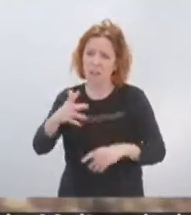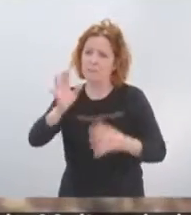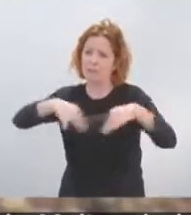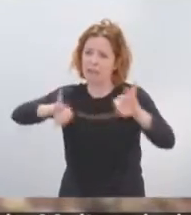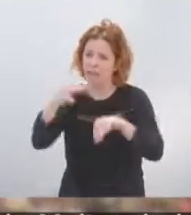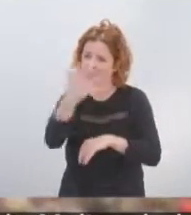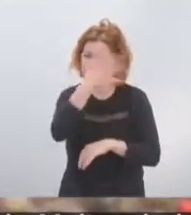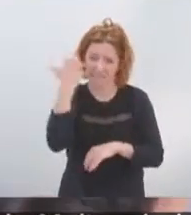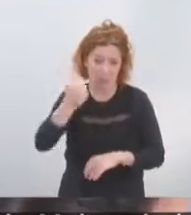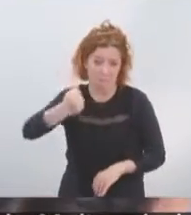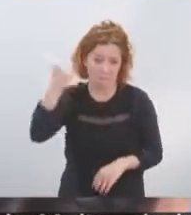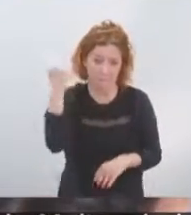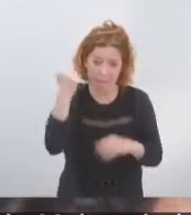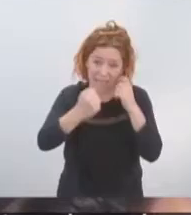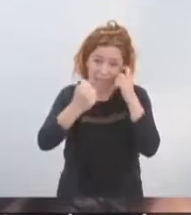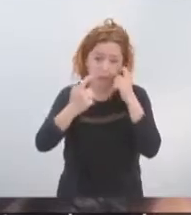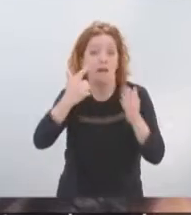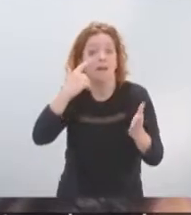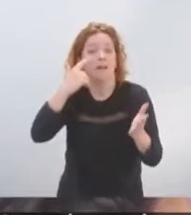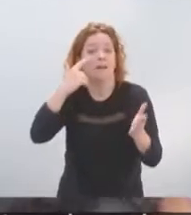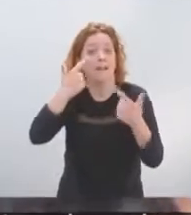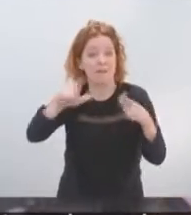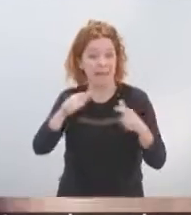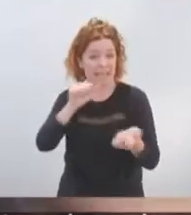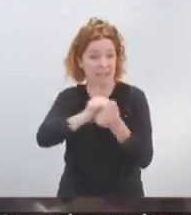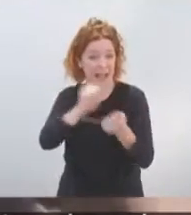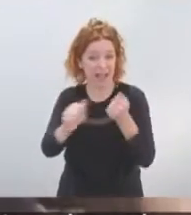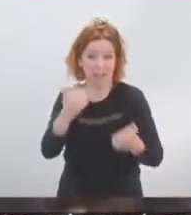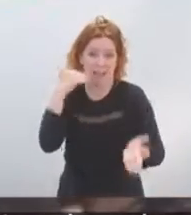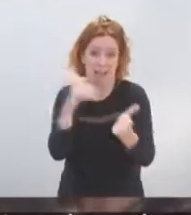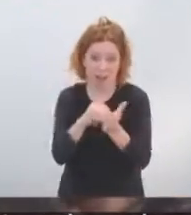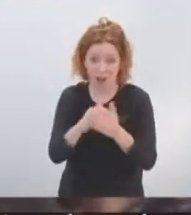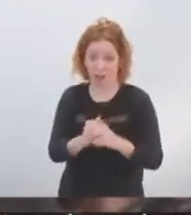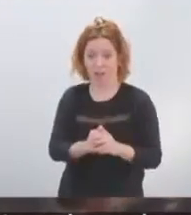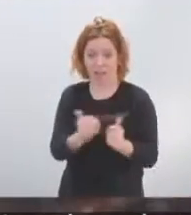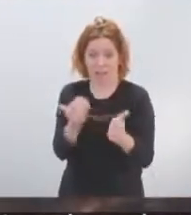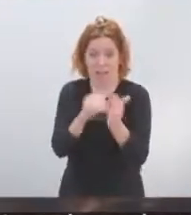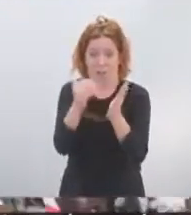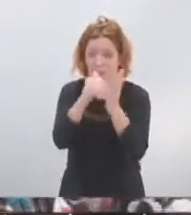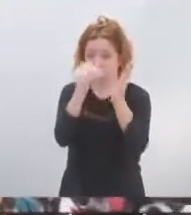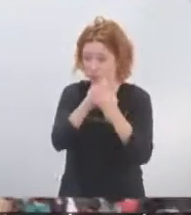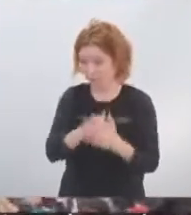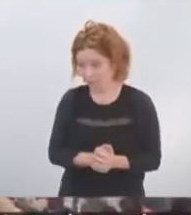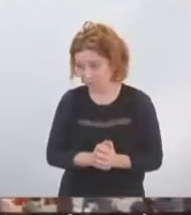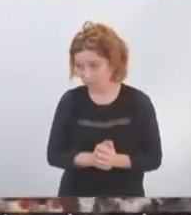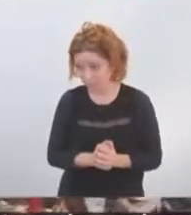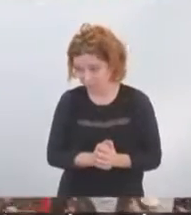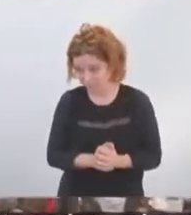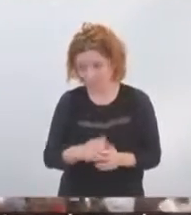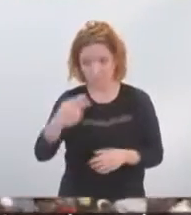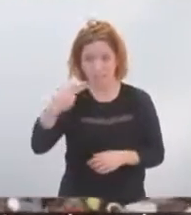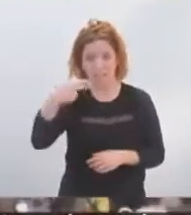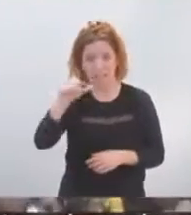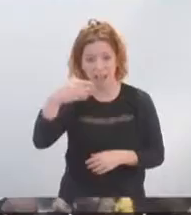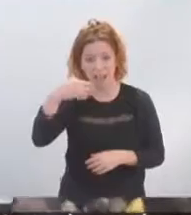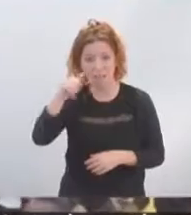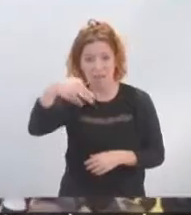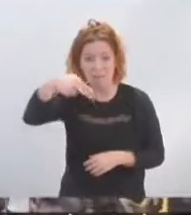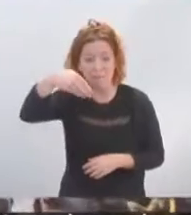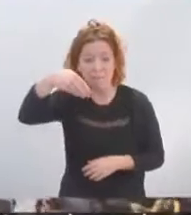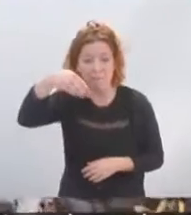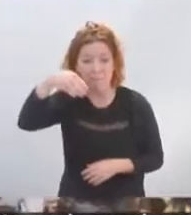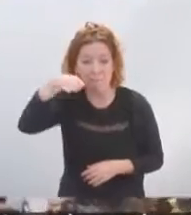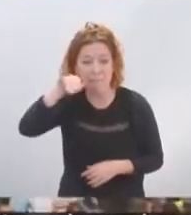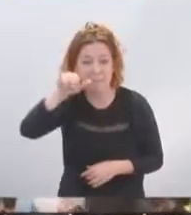du Burkina Faso, qui est 42e, du Tonga, qui est 37e, de la Namibie, qui est 17e,